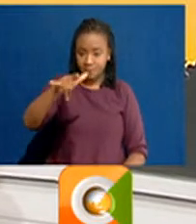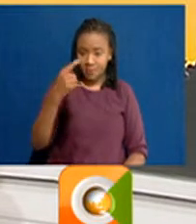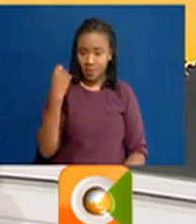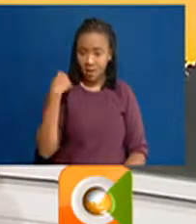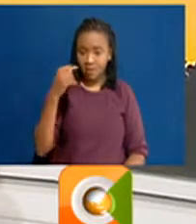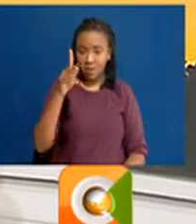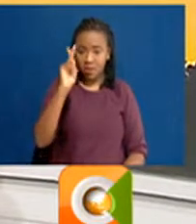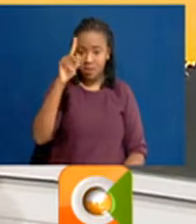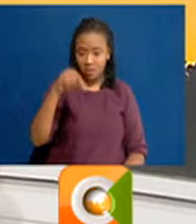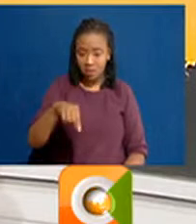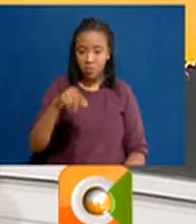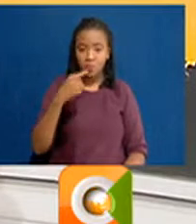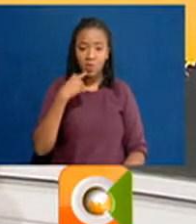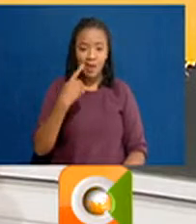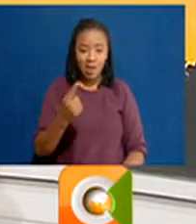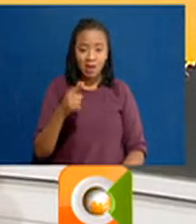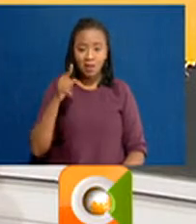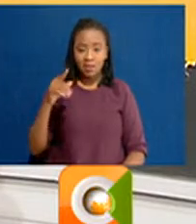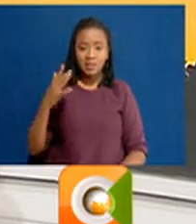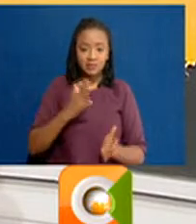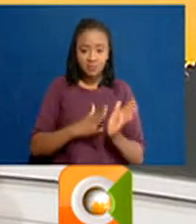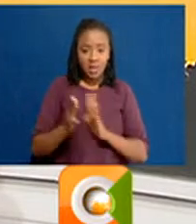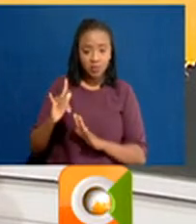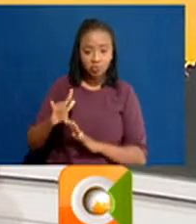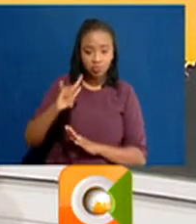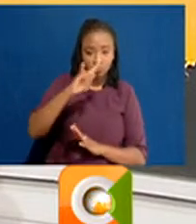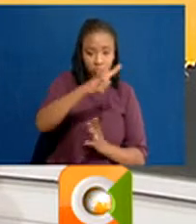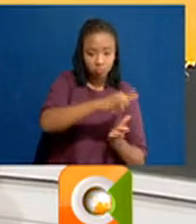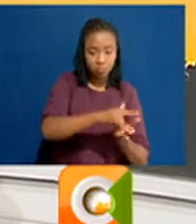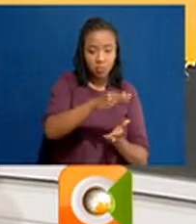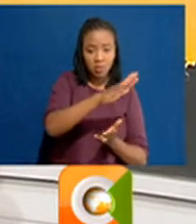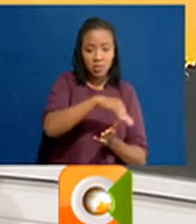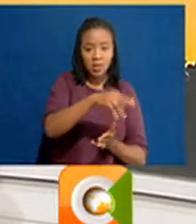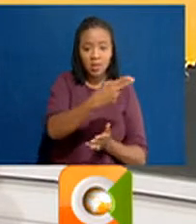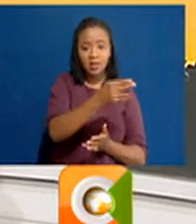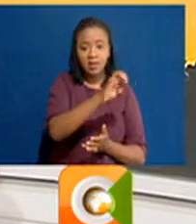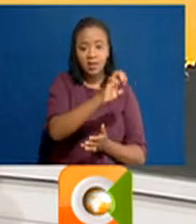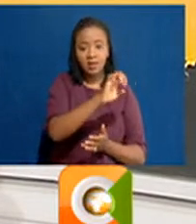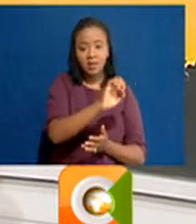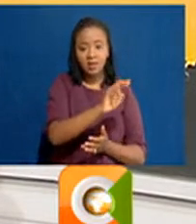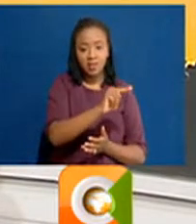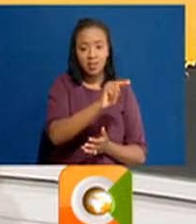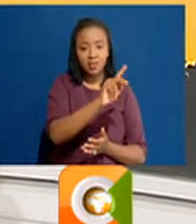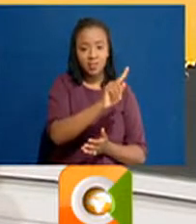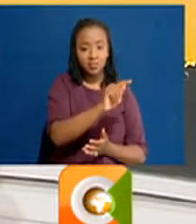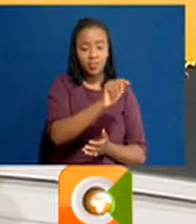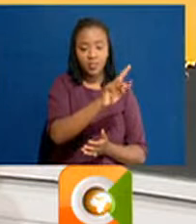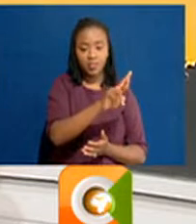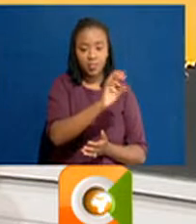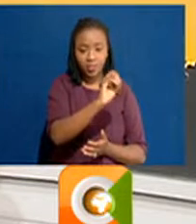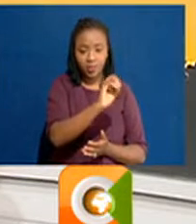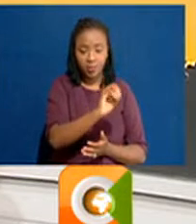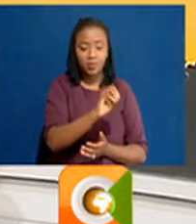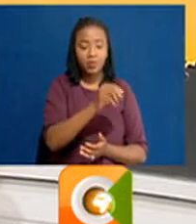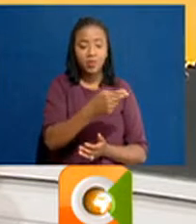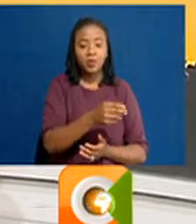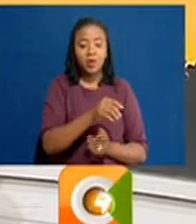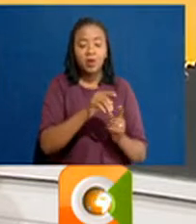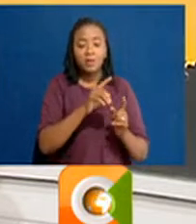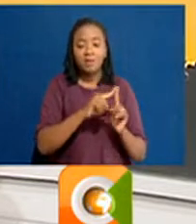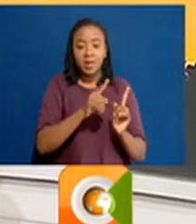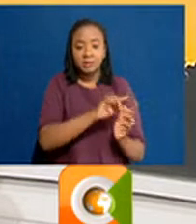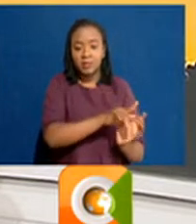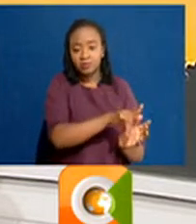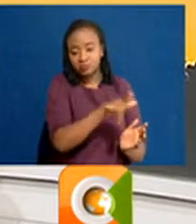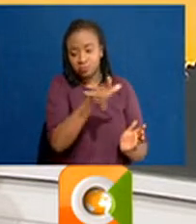nambari KQ miamoja ilikuwa inaelekea uwanja wa ndege wa Heathrow kueza kutua iliweza kubadlisho safari yake kuelekea